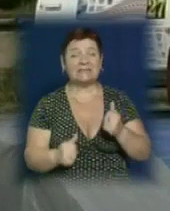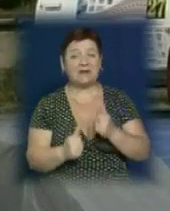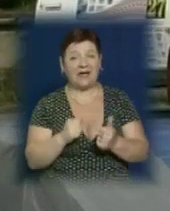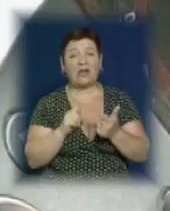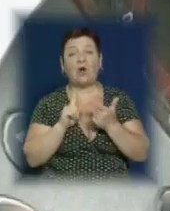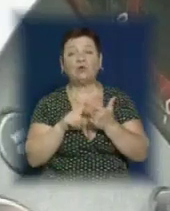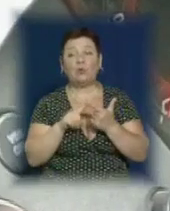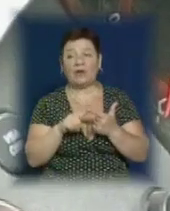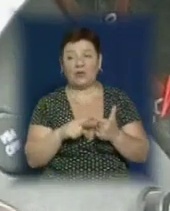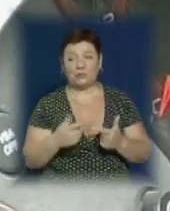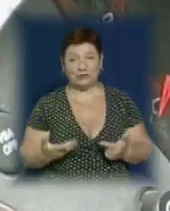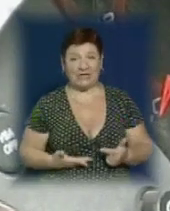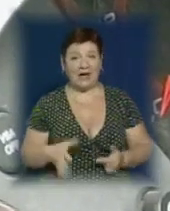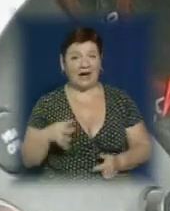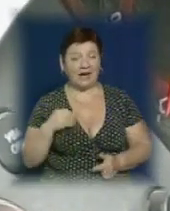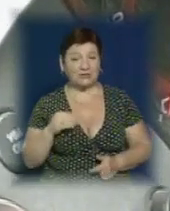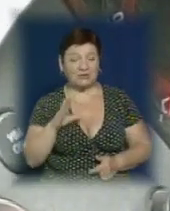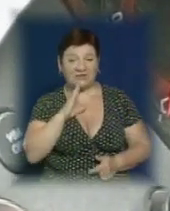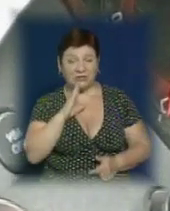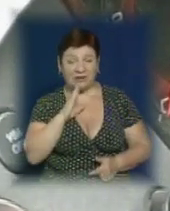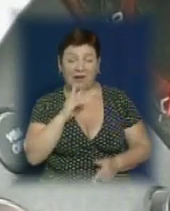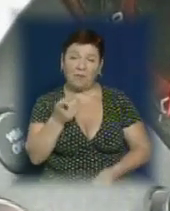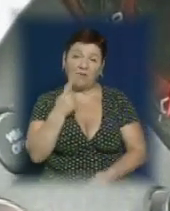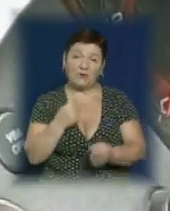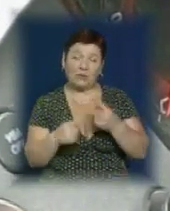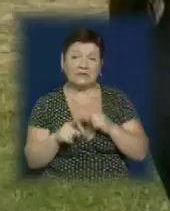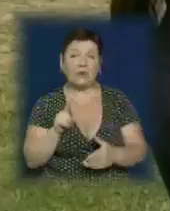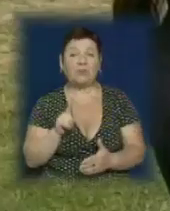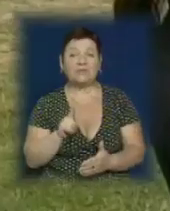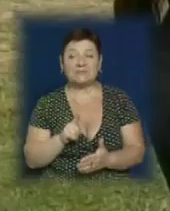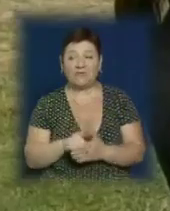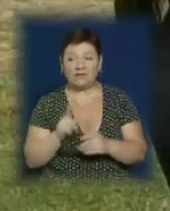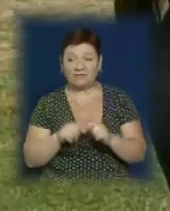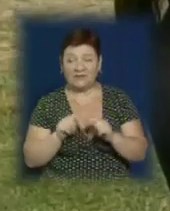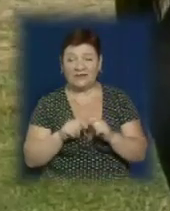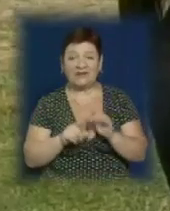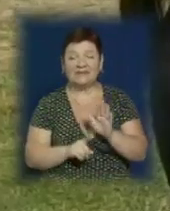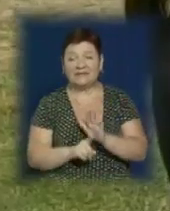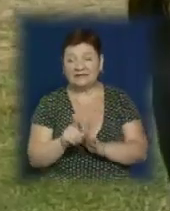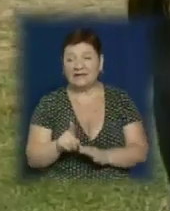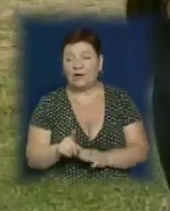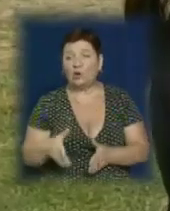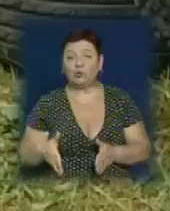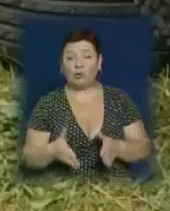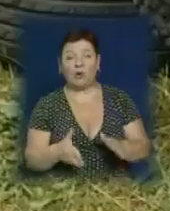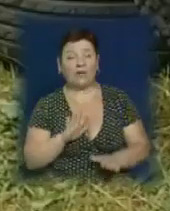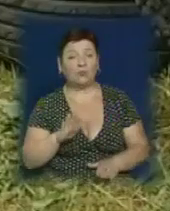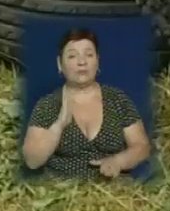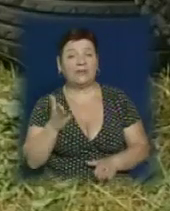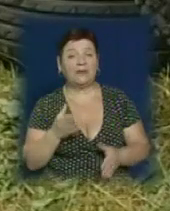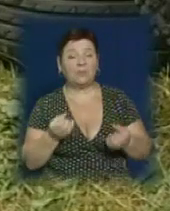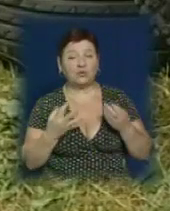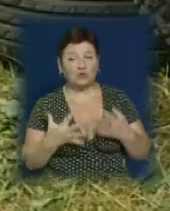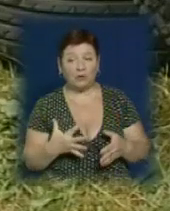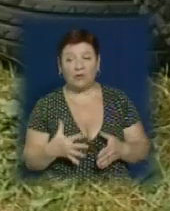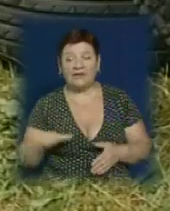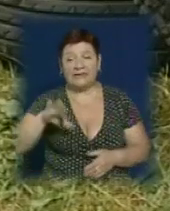у житті. Зараз дівчина разом з пілотом повернулася з об'їзду траси, обов'язкового огляду перед майбутнім стартом. Дорога, каже, буде непростою. Полотно